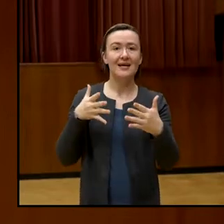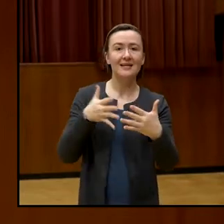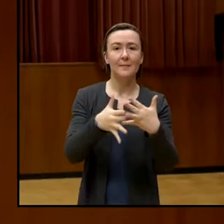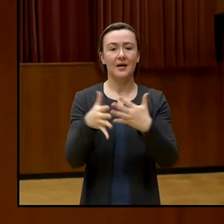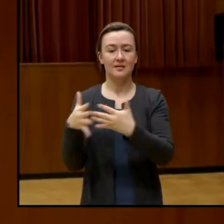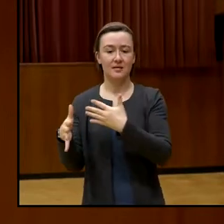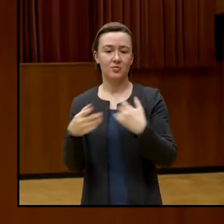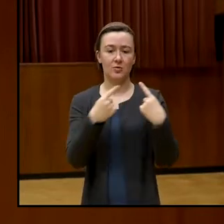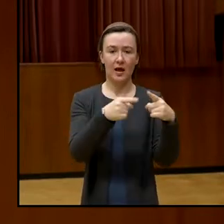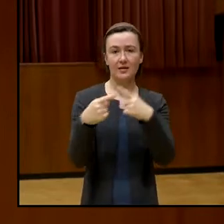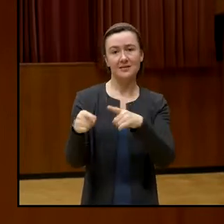Deutungen zusammenkommen.